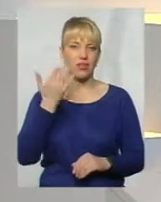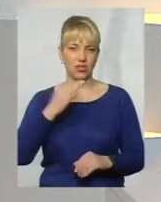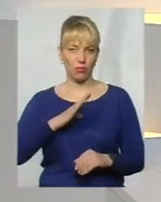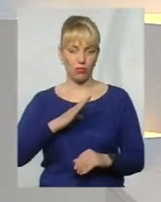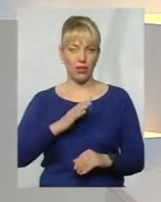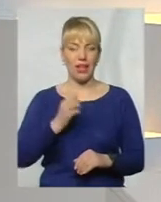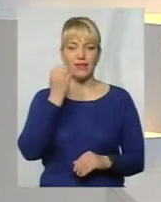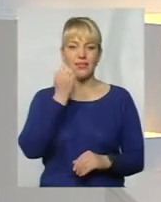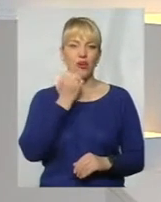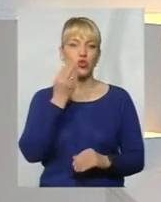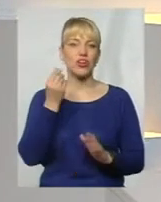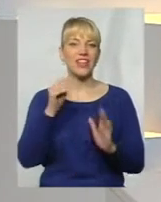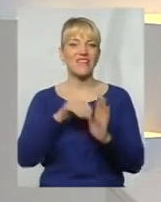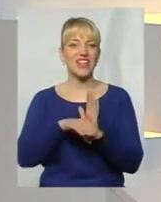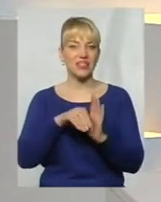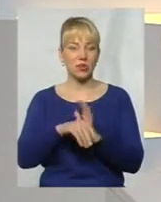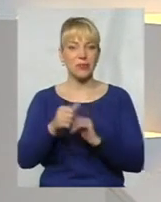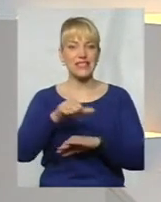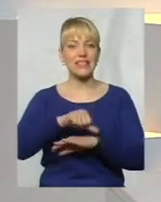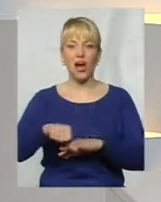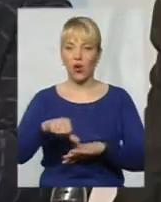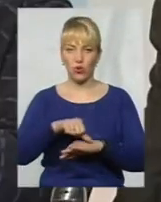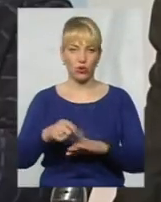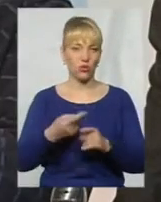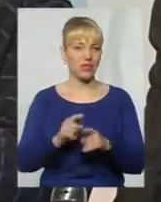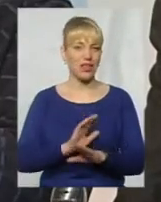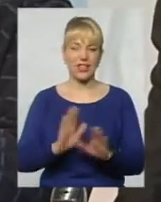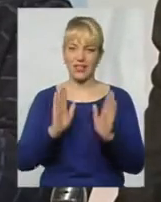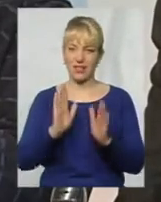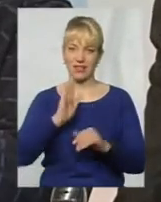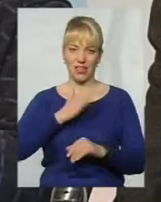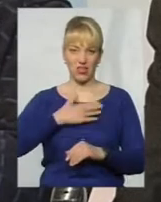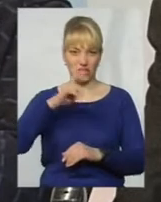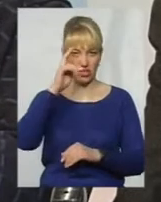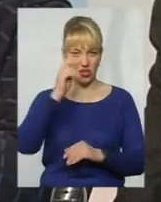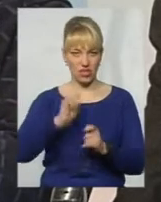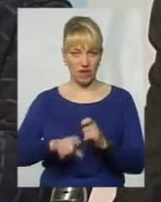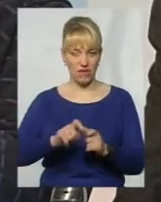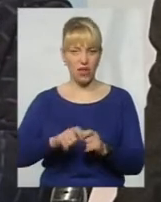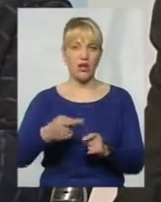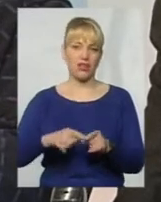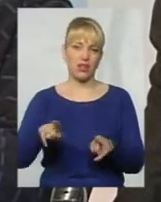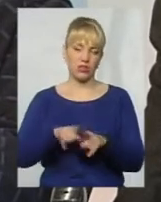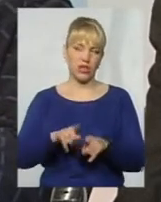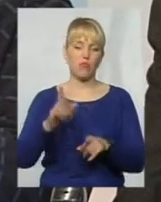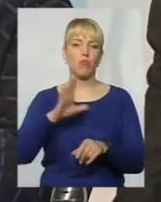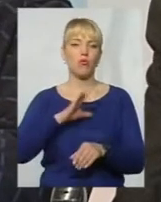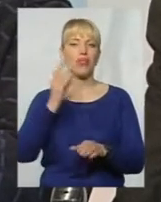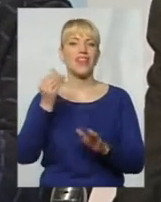інвесторам за кордону, тому що це не тільки наші кошти, не тільки наші держави, а й інвестори вкладували великі кошти.